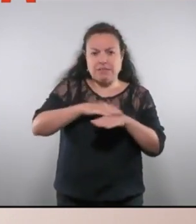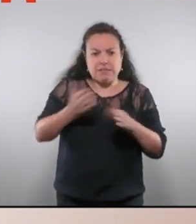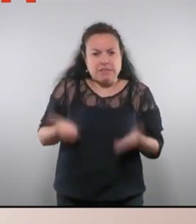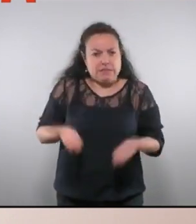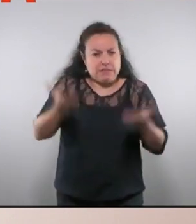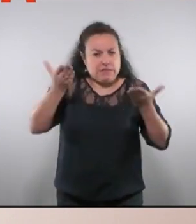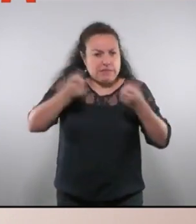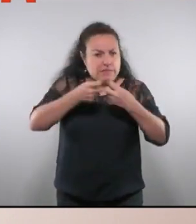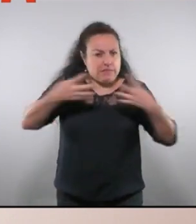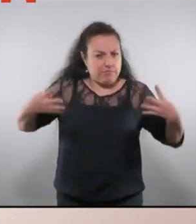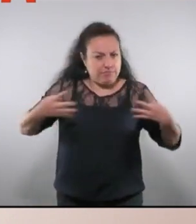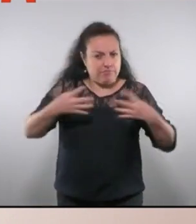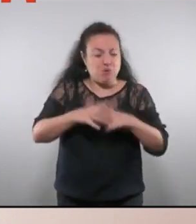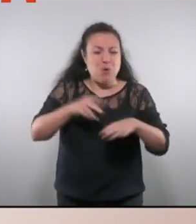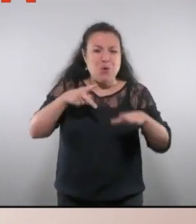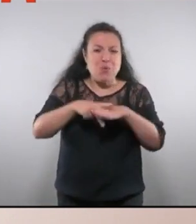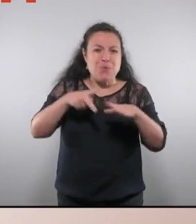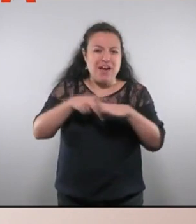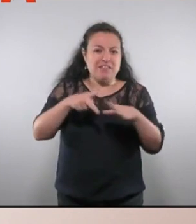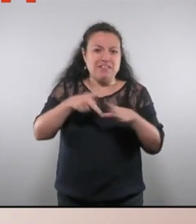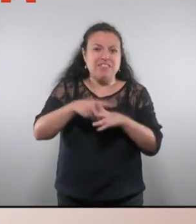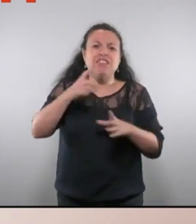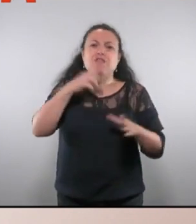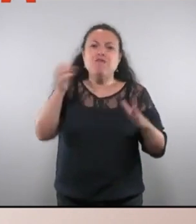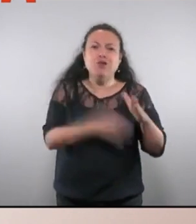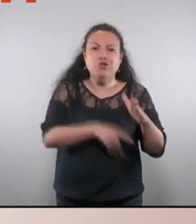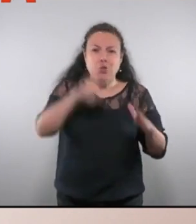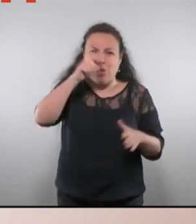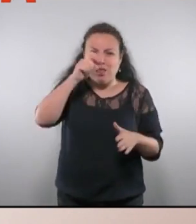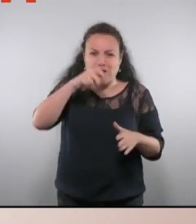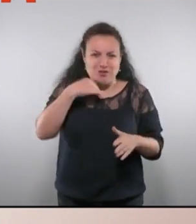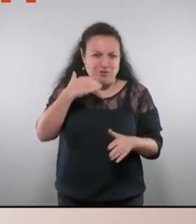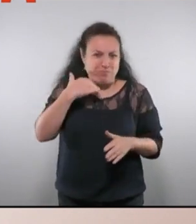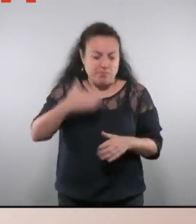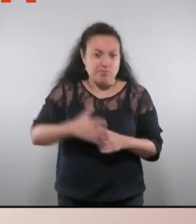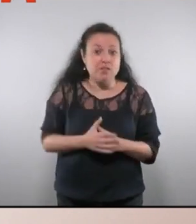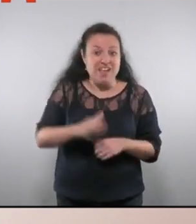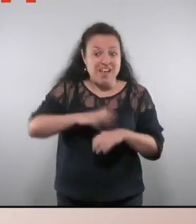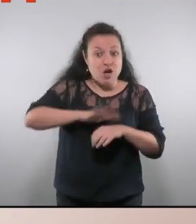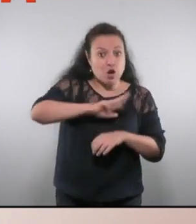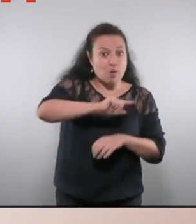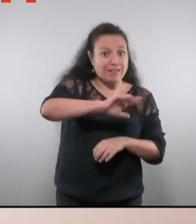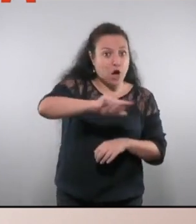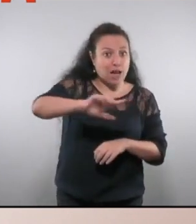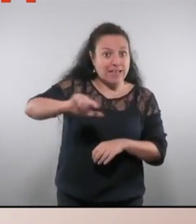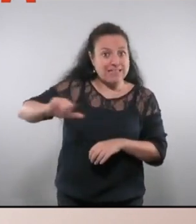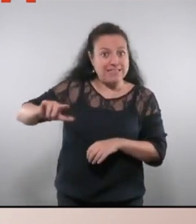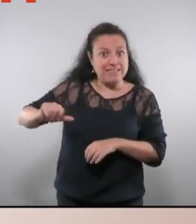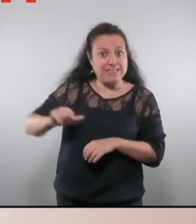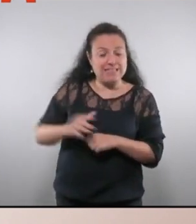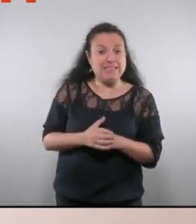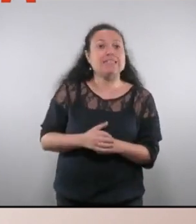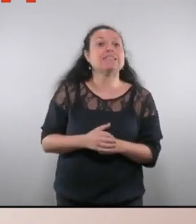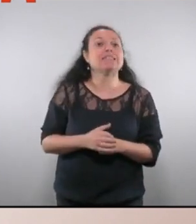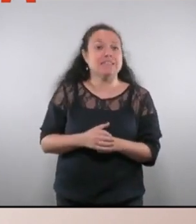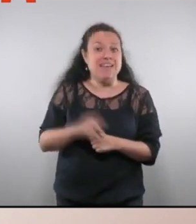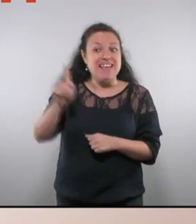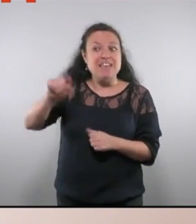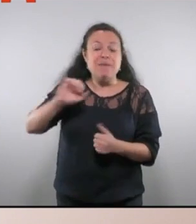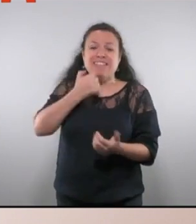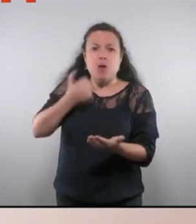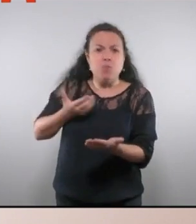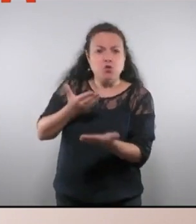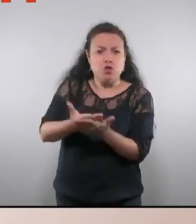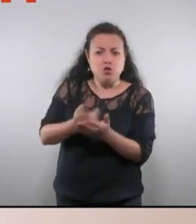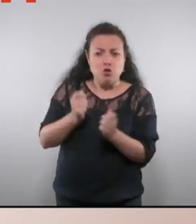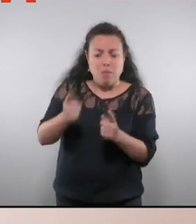robatori d'habitatges per part dels bancs i fons voltors, etc. Ara, per aquests robatoris, cap de les seves mocions demanarà